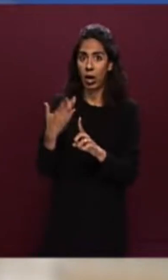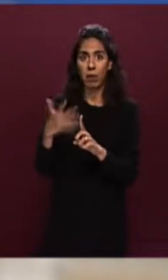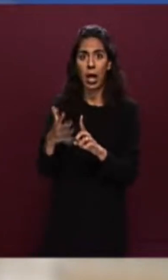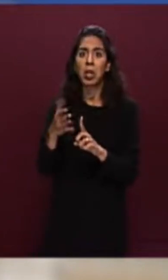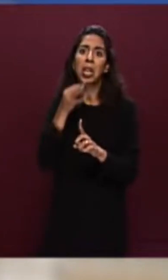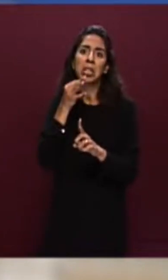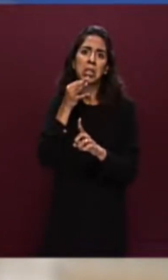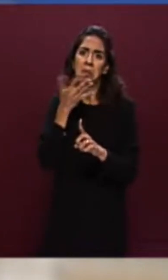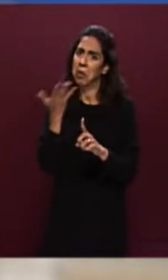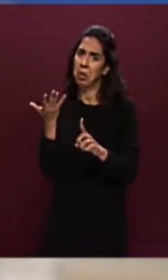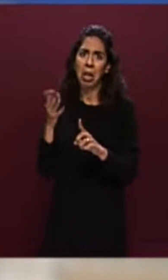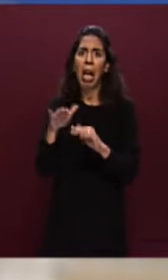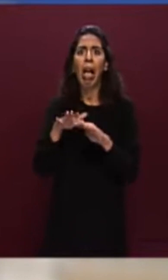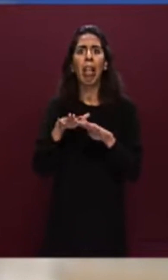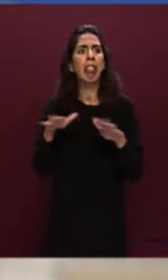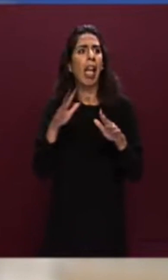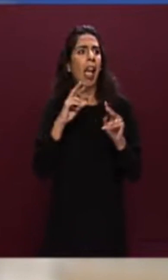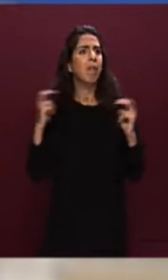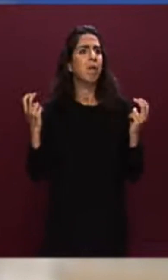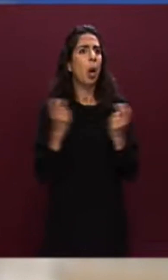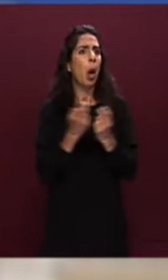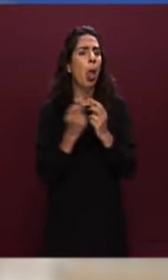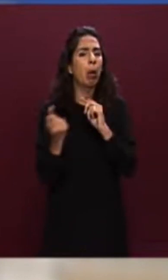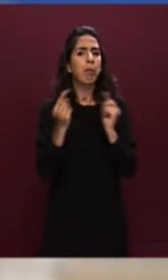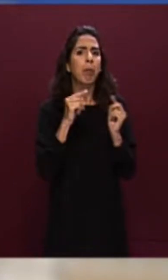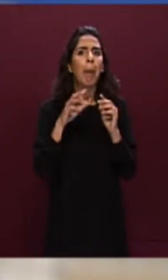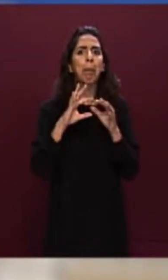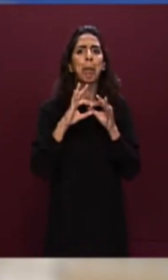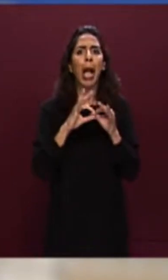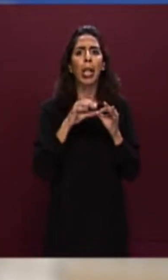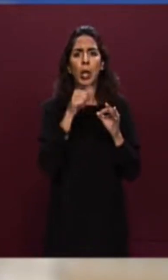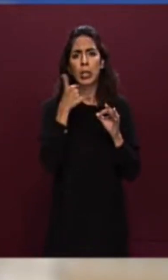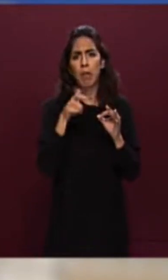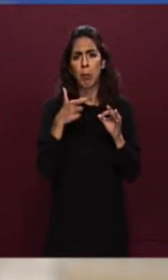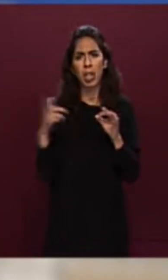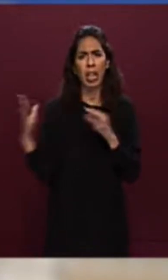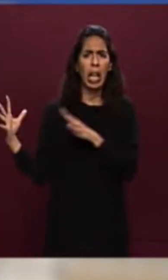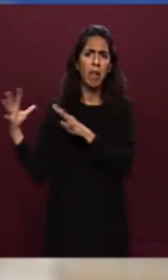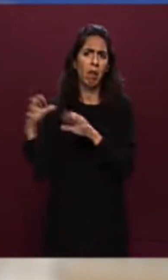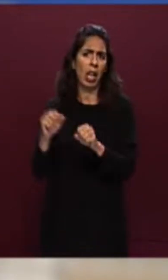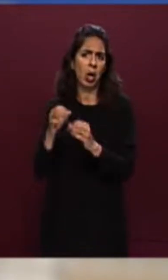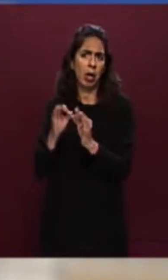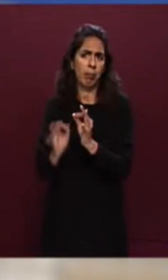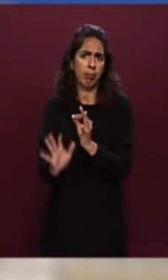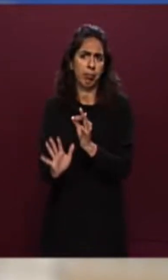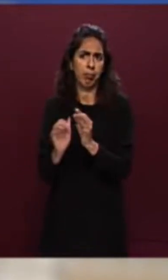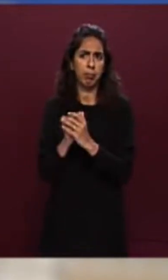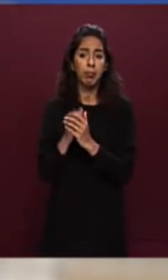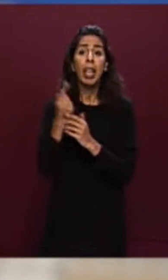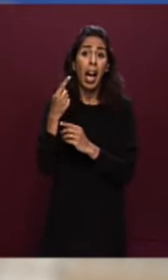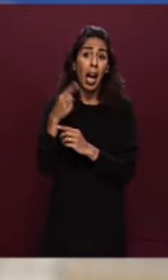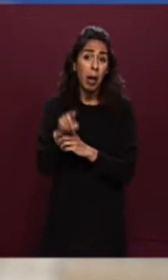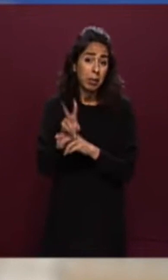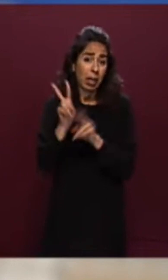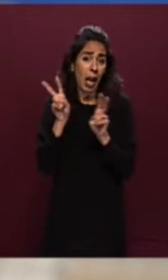bisogno di nessun tavolo di pace perché ci sarebbe stata un'invasione. Questo è il tema,